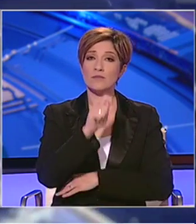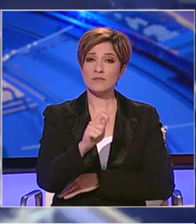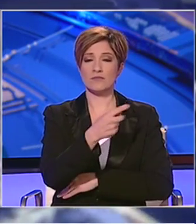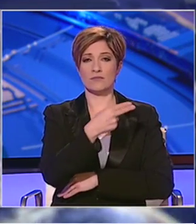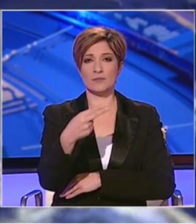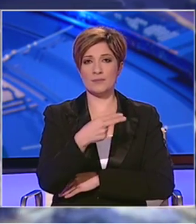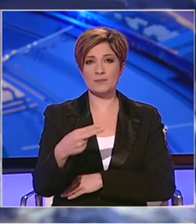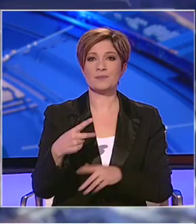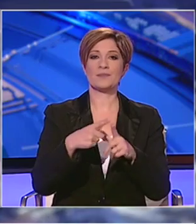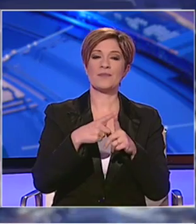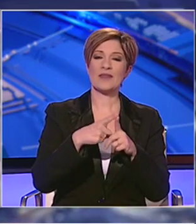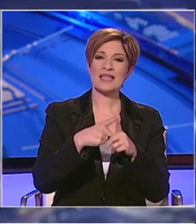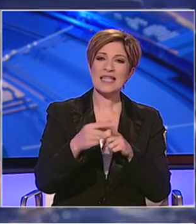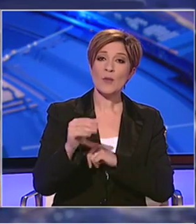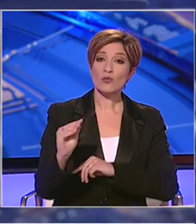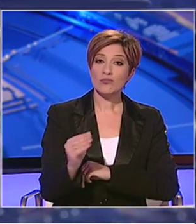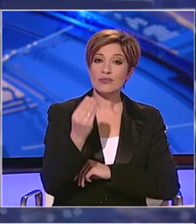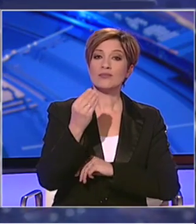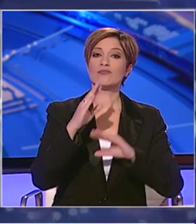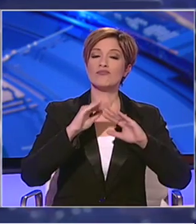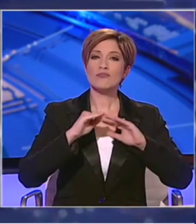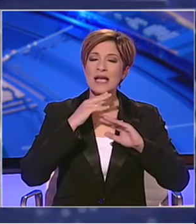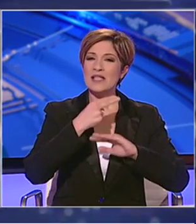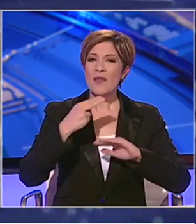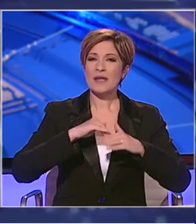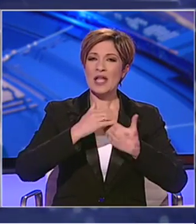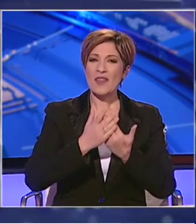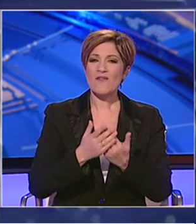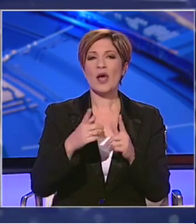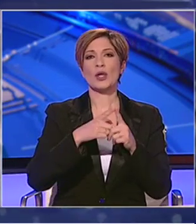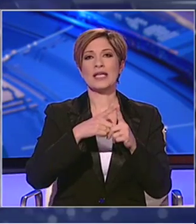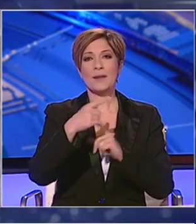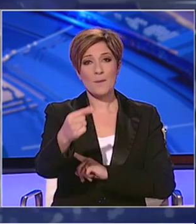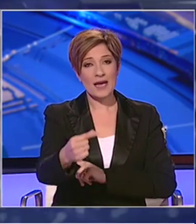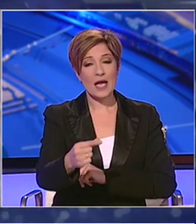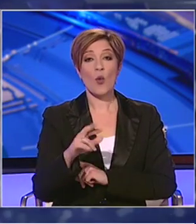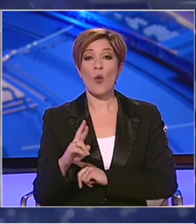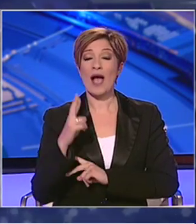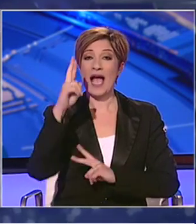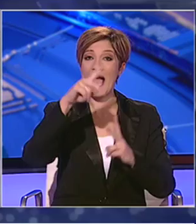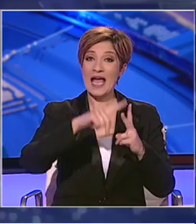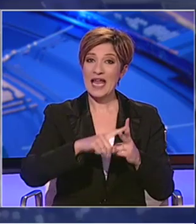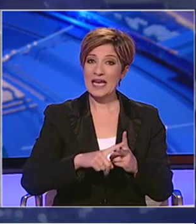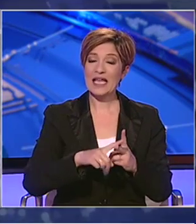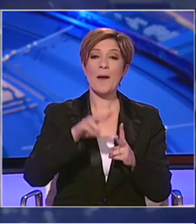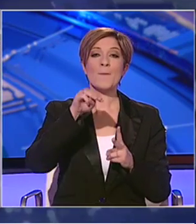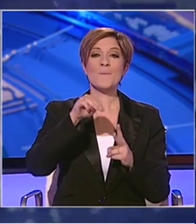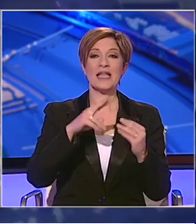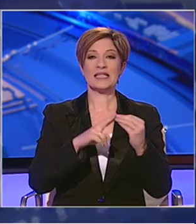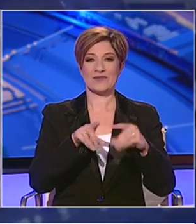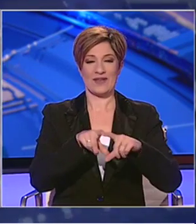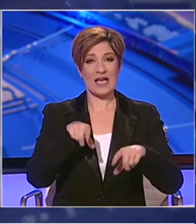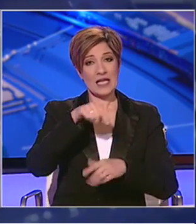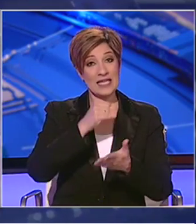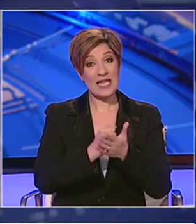αναφορές σε κυπρογενούς ενδιαφέροντος ζητήματα όπως είναι το κυπριακό, η ενέργεια και ο ΜΕΤΣΕΒΕΝ, αλλά ακόμη